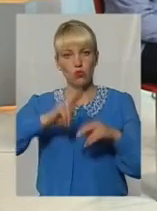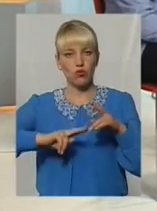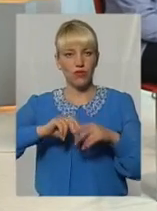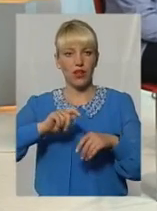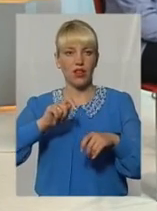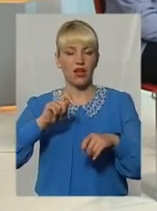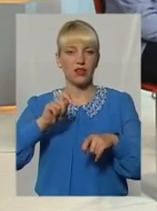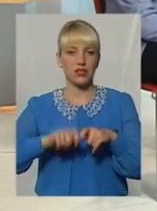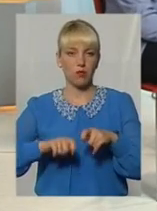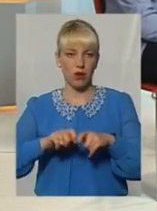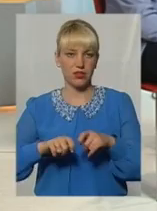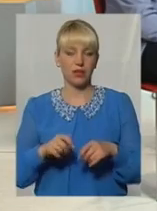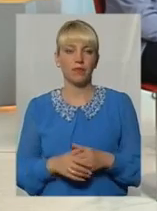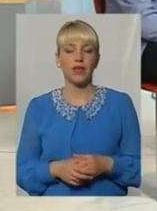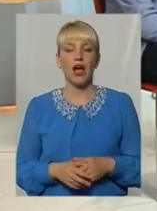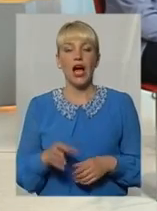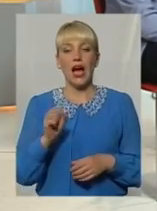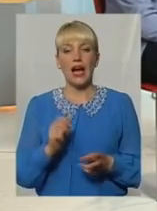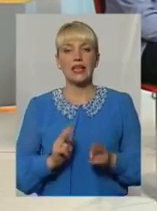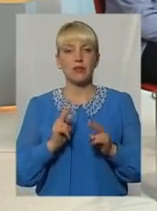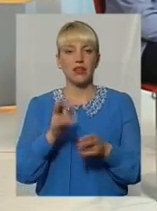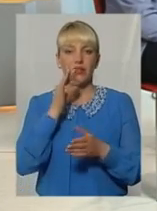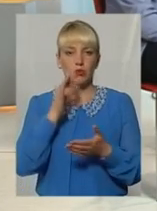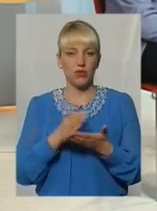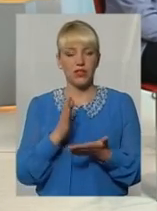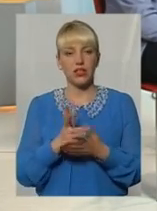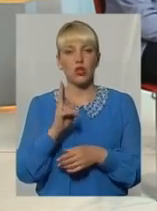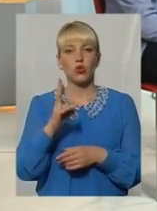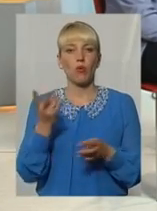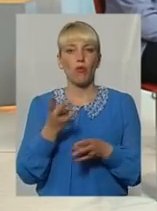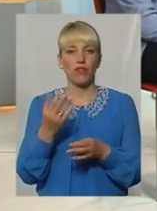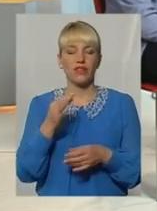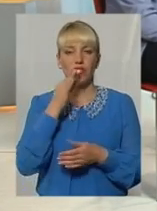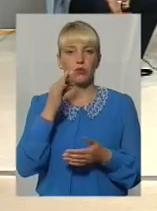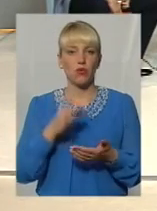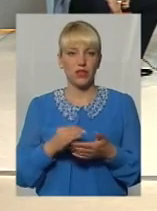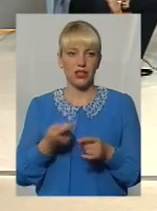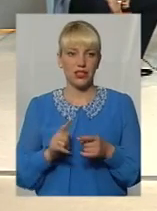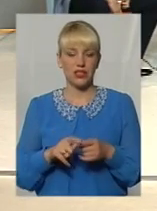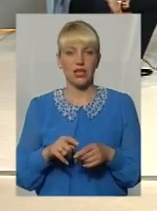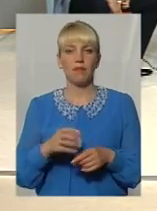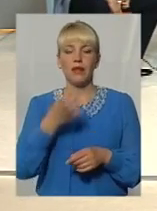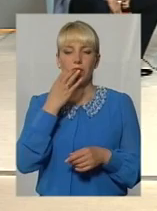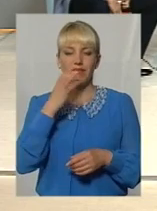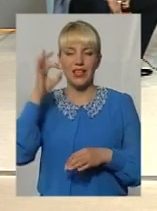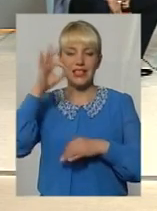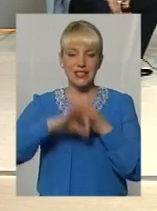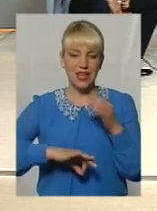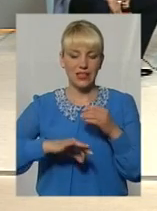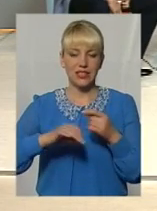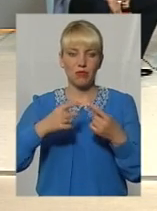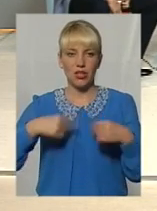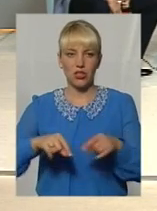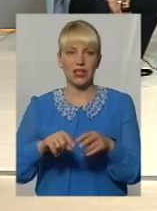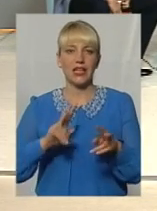кримінальна відповідальність є, взагалі, хто, на вашу думку, має відповідати за те? Південно-західний мікрорайон зрізані,